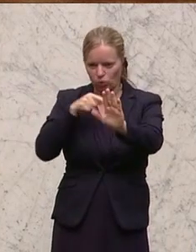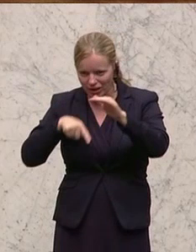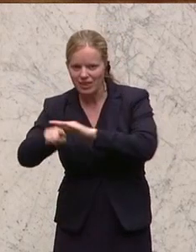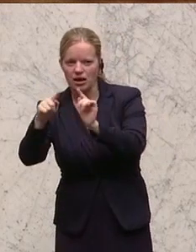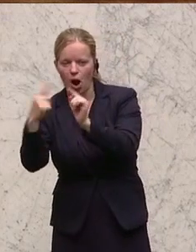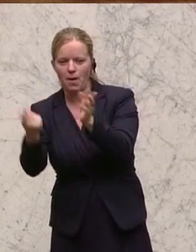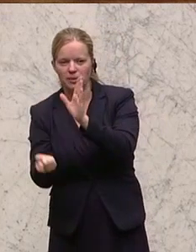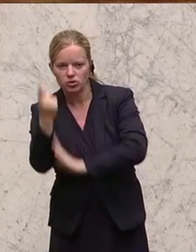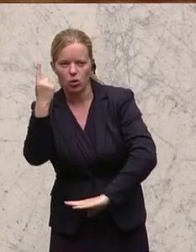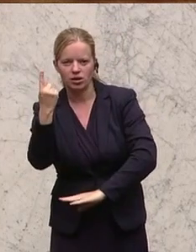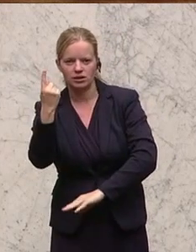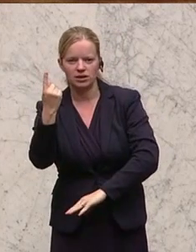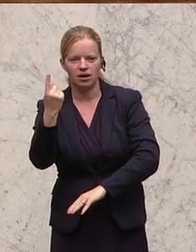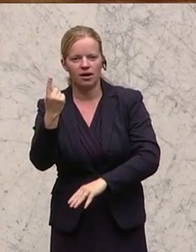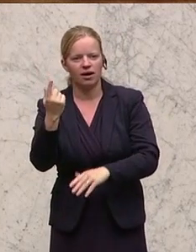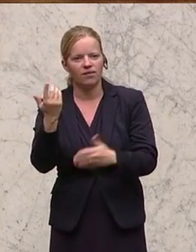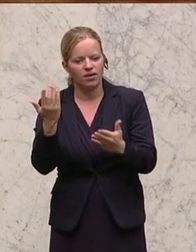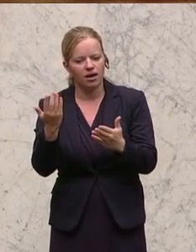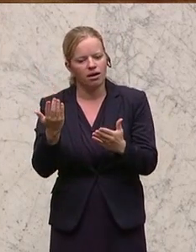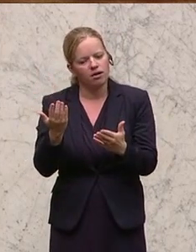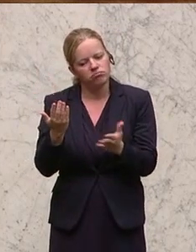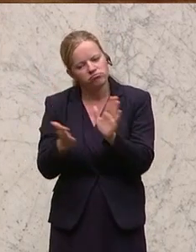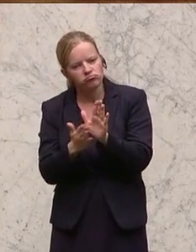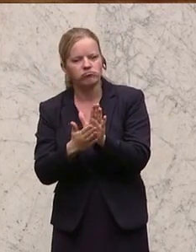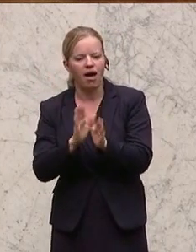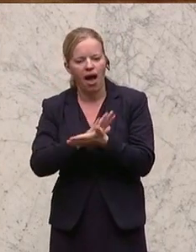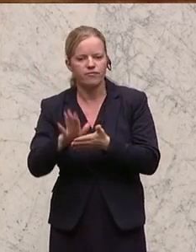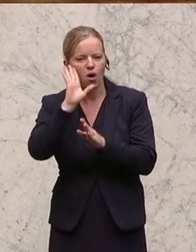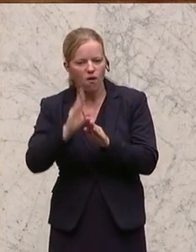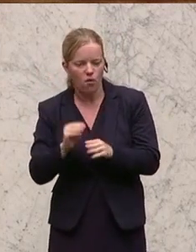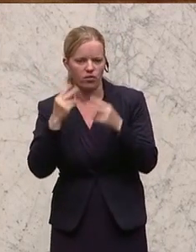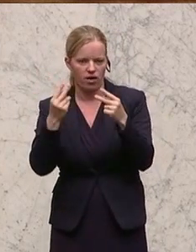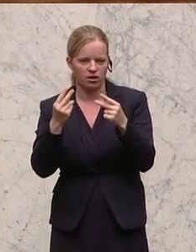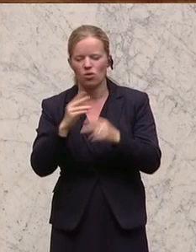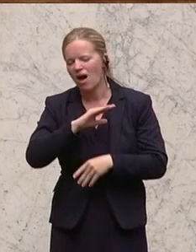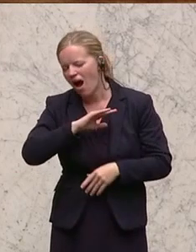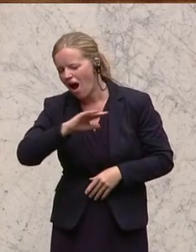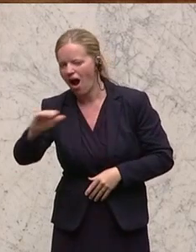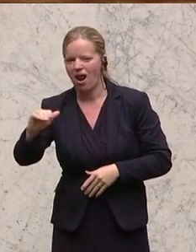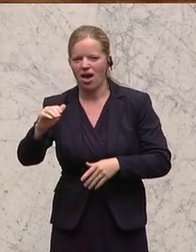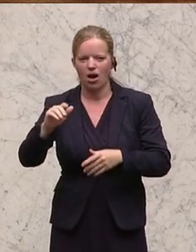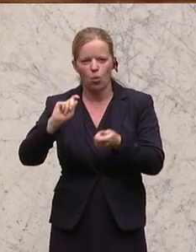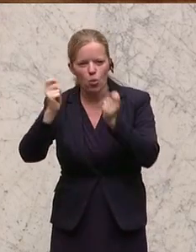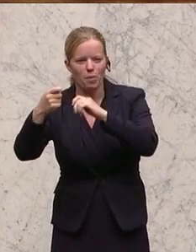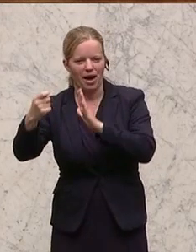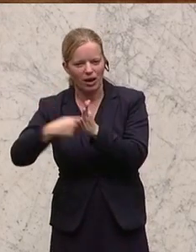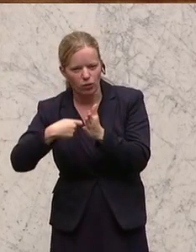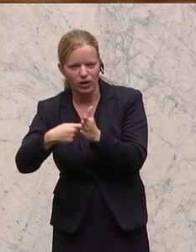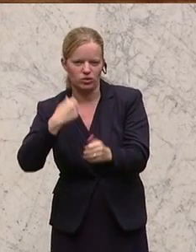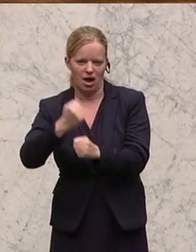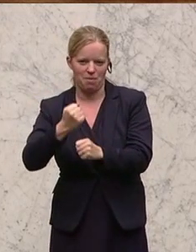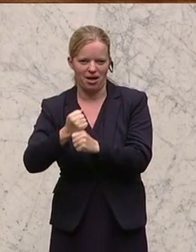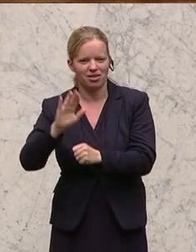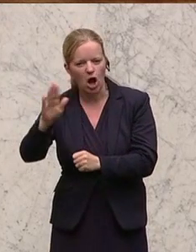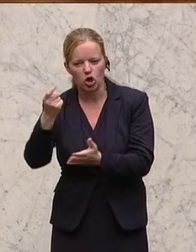Innenräume, insbesondere zur Untermauerung des einfachen Wohnwertes, sowie Auflistung samt Zeitpunkt aller allenfalls durchgeführter wesentlicher Renovierungs und